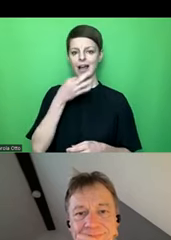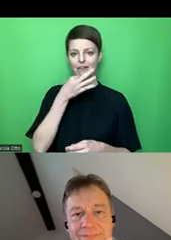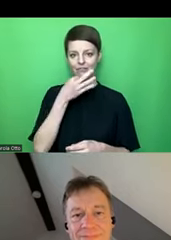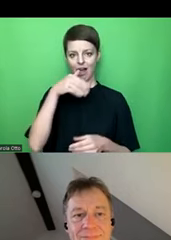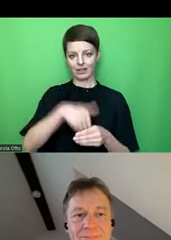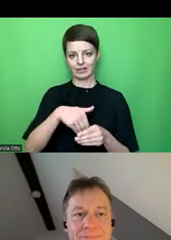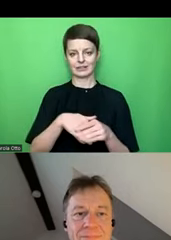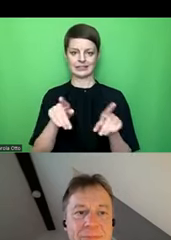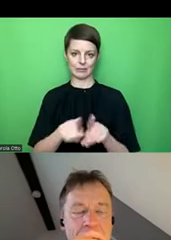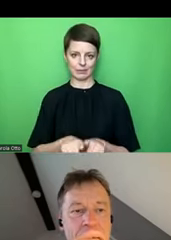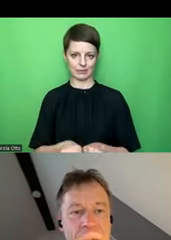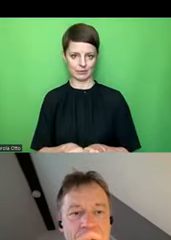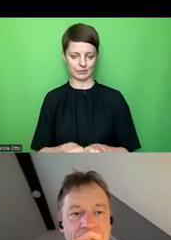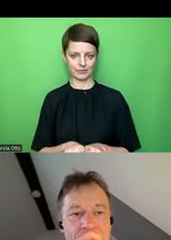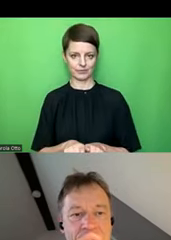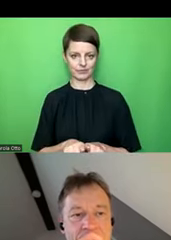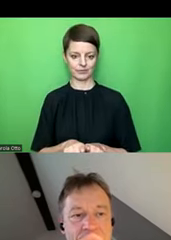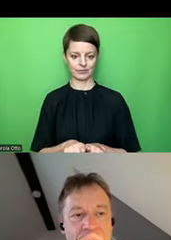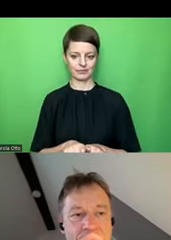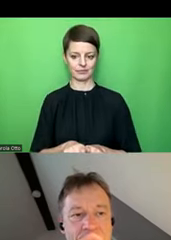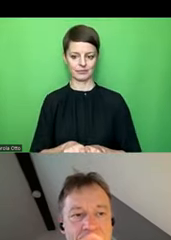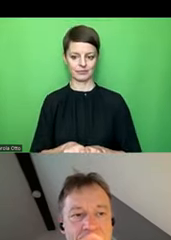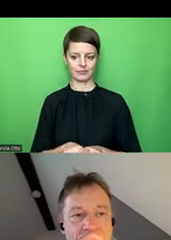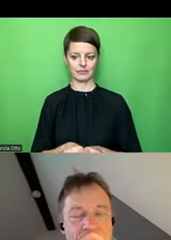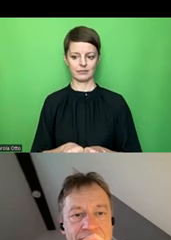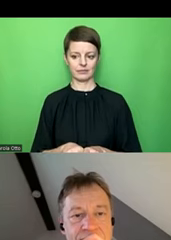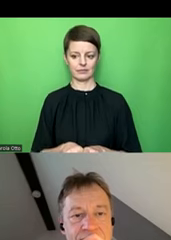Richtung zielen. Und zwar, wenn quasi